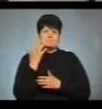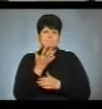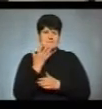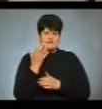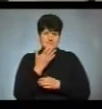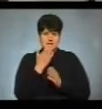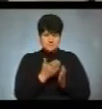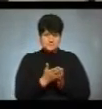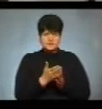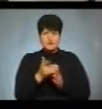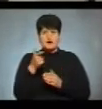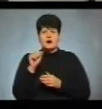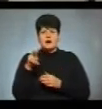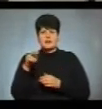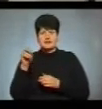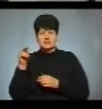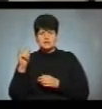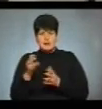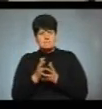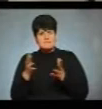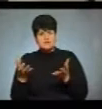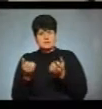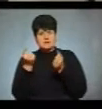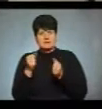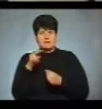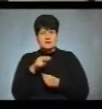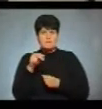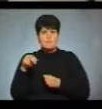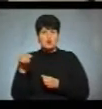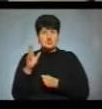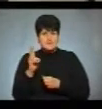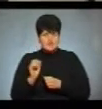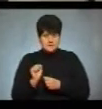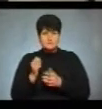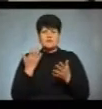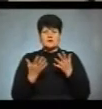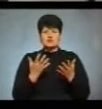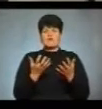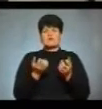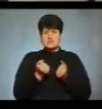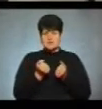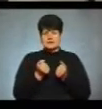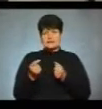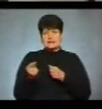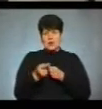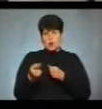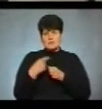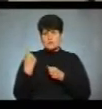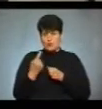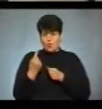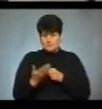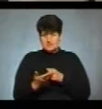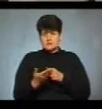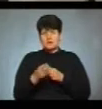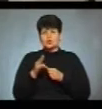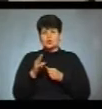Відповідно, Галичина більше підтримала Петра Порошенка. Якщо взяти Тернопільську область,